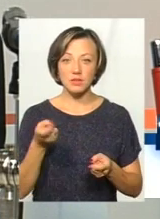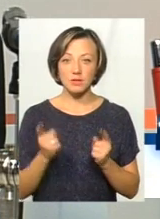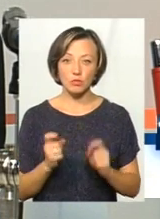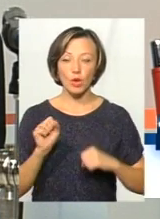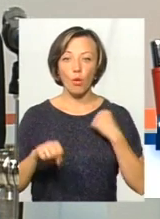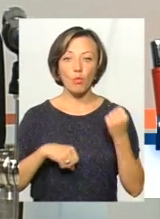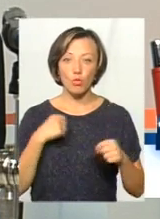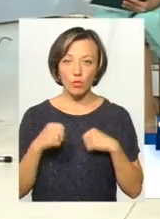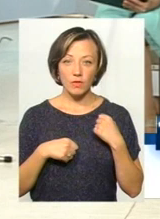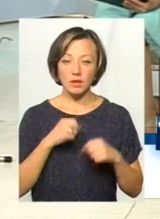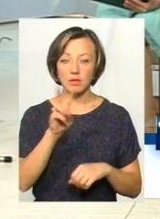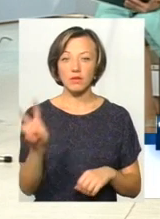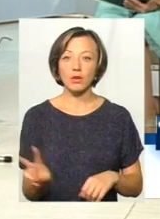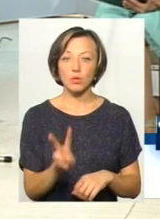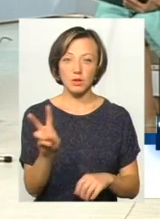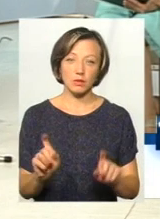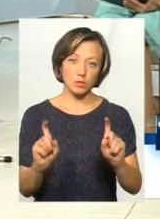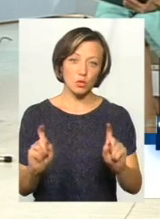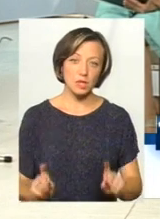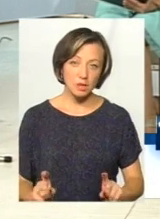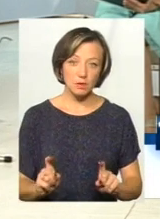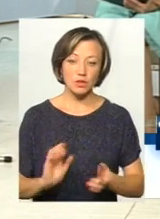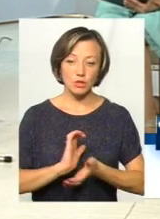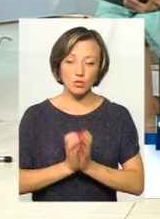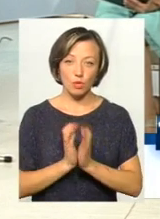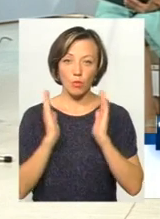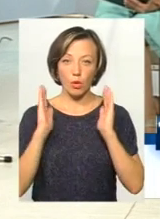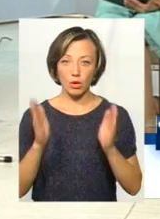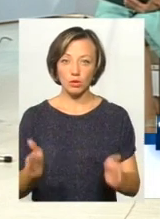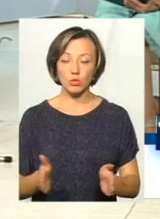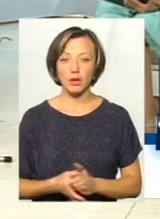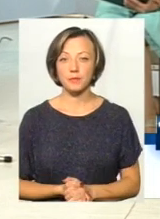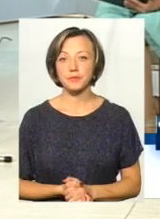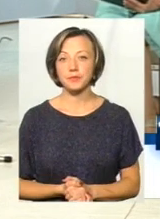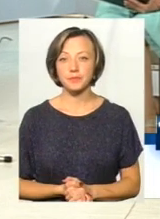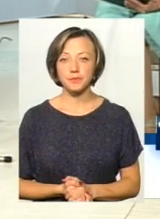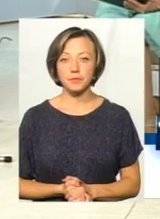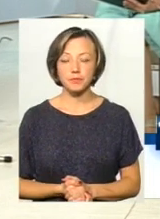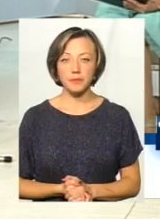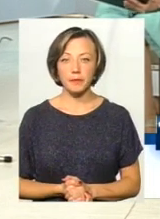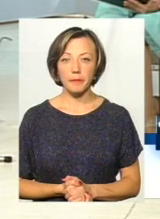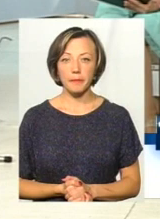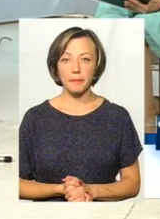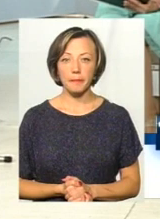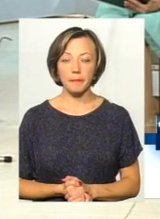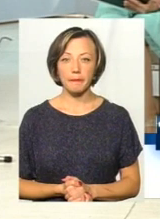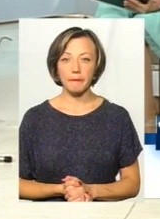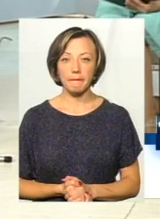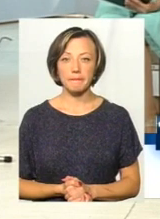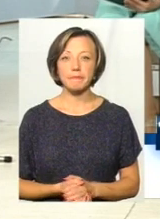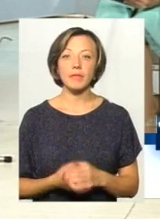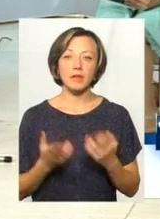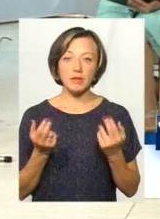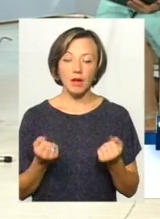буде обурюватися, провівши 2 години в якомусь тісному коридорі і темному. Так, теж